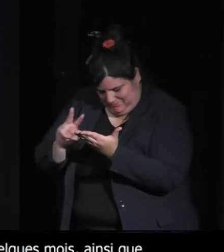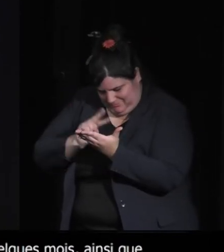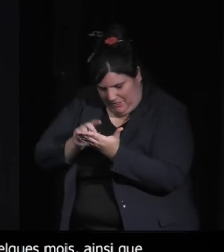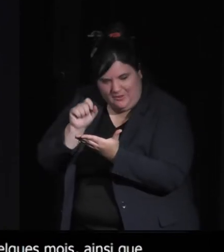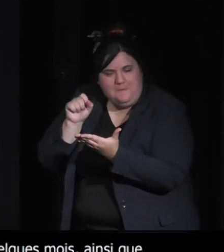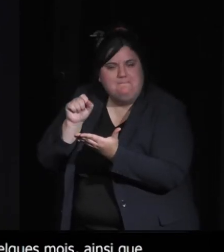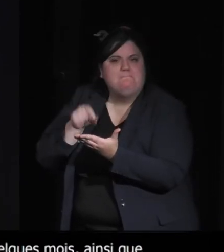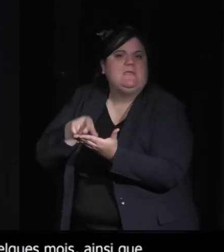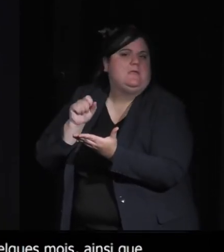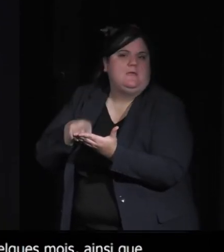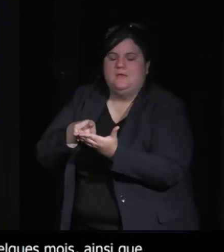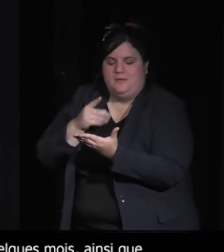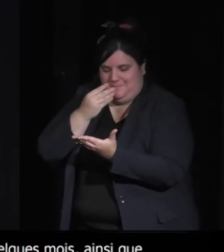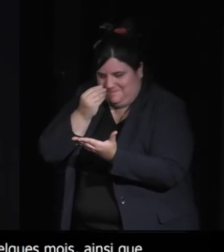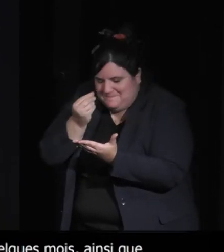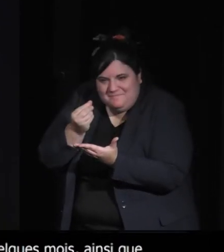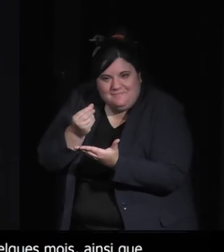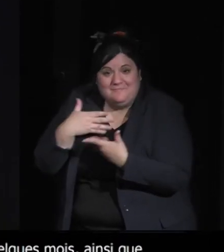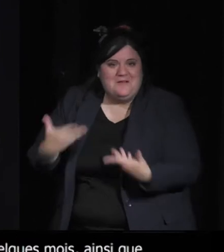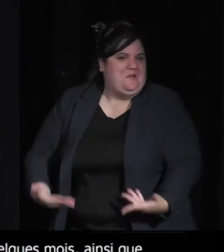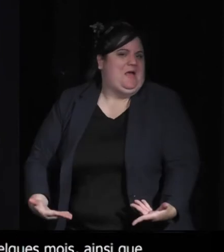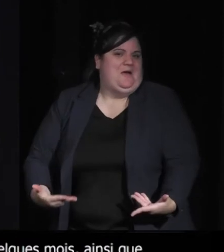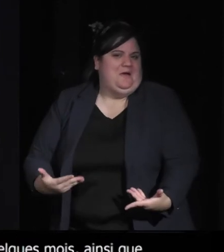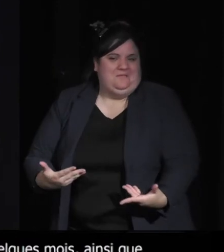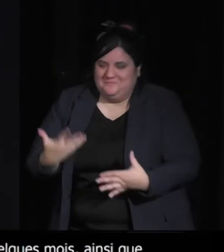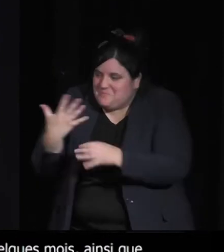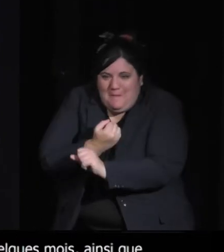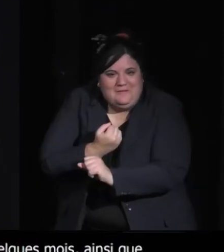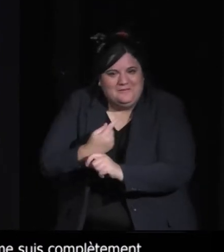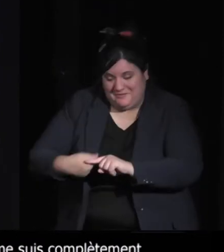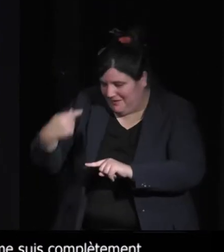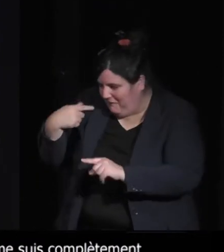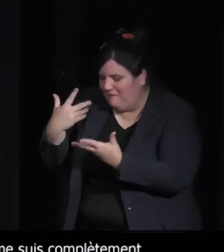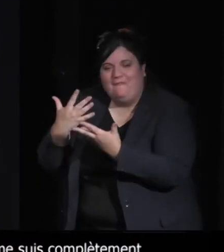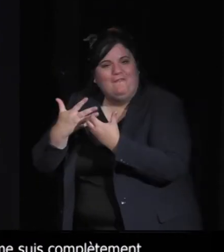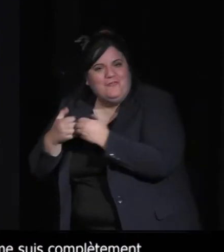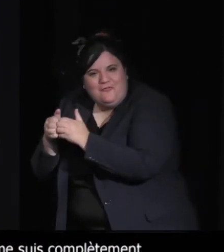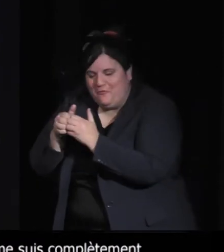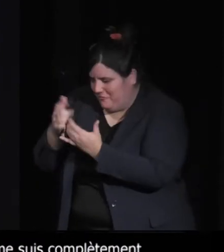découvre leurs ouvrages avant ou pendant Paper Beast.